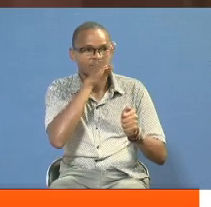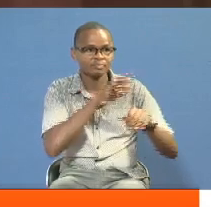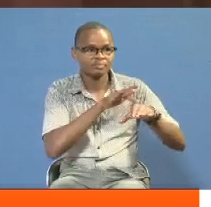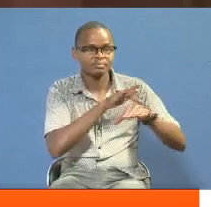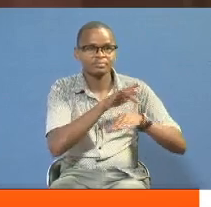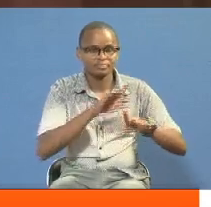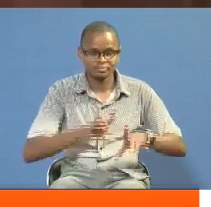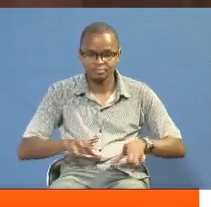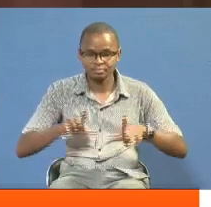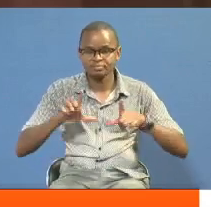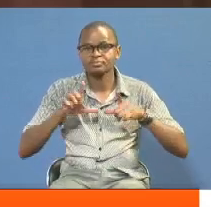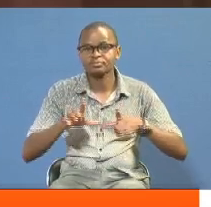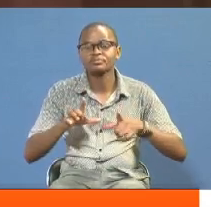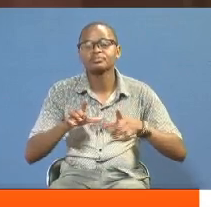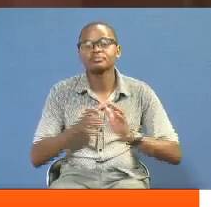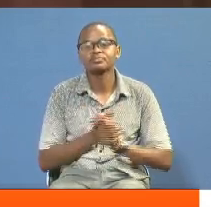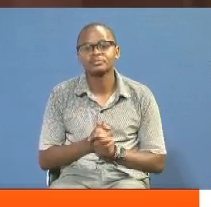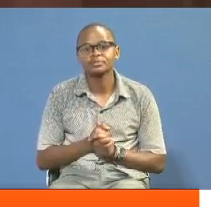lives